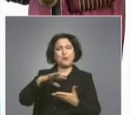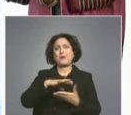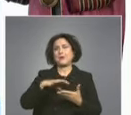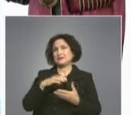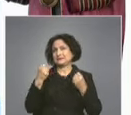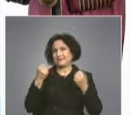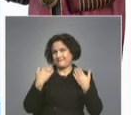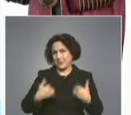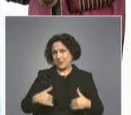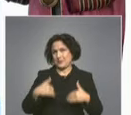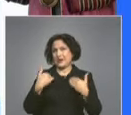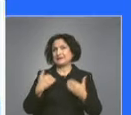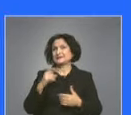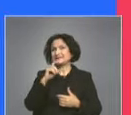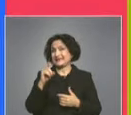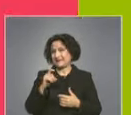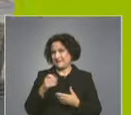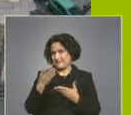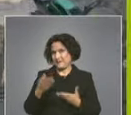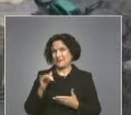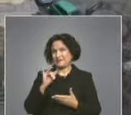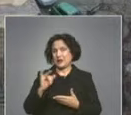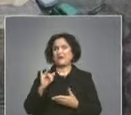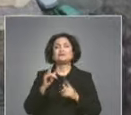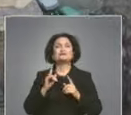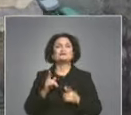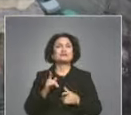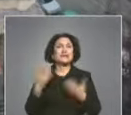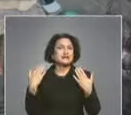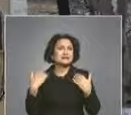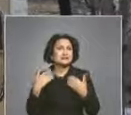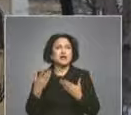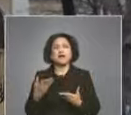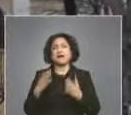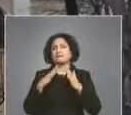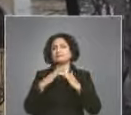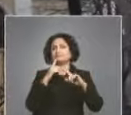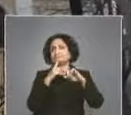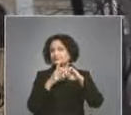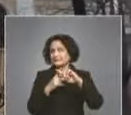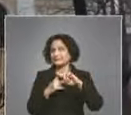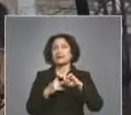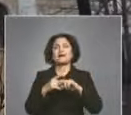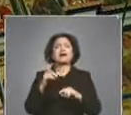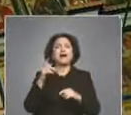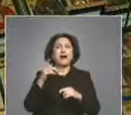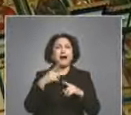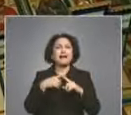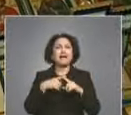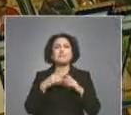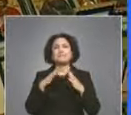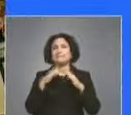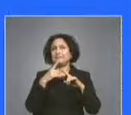в който следва в Медицинския университет в Пловдив. Историята на православен храм Св. Георги в Пловдив наричан храмът на